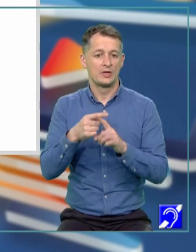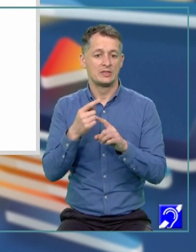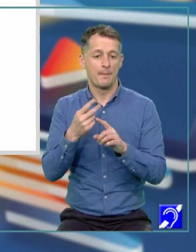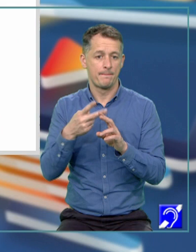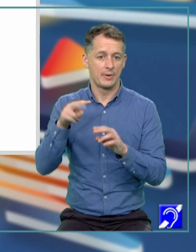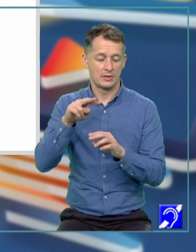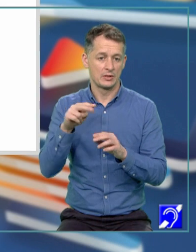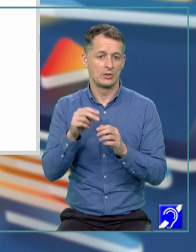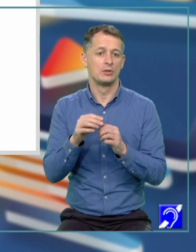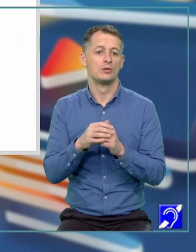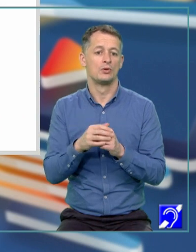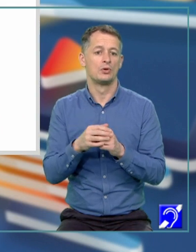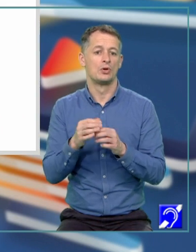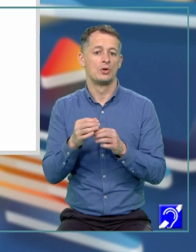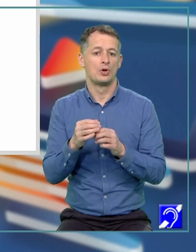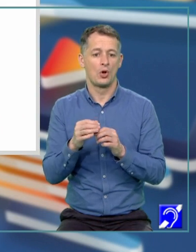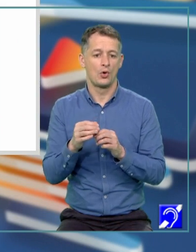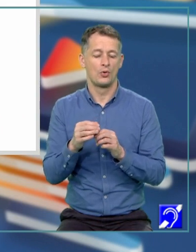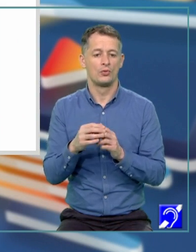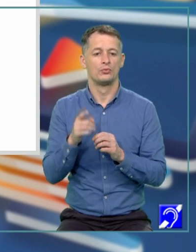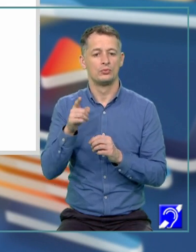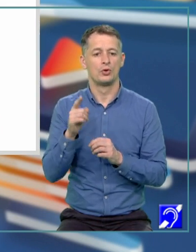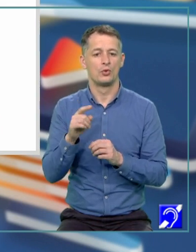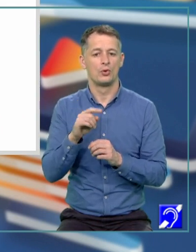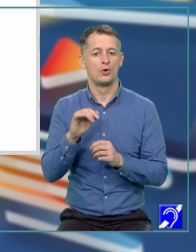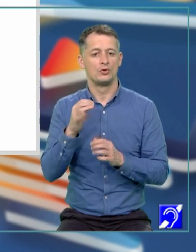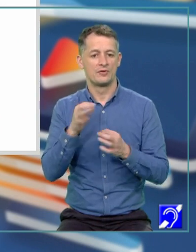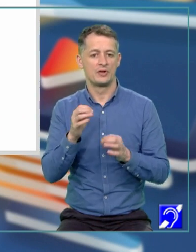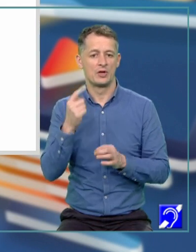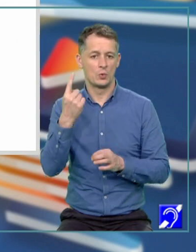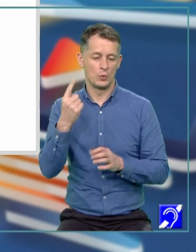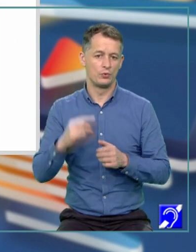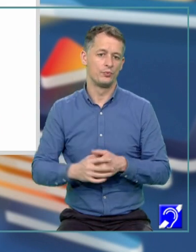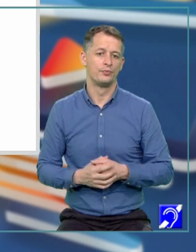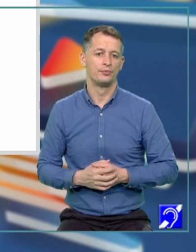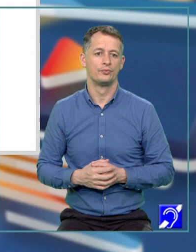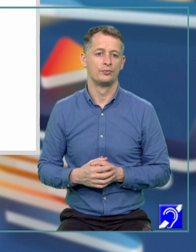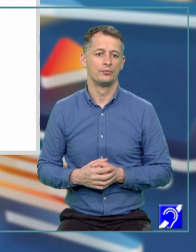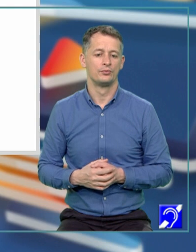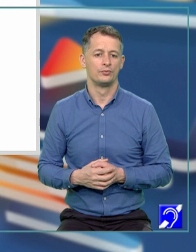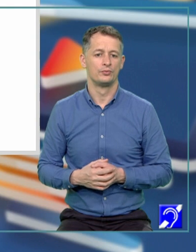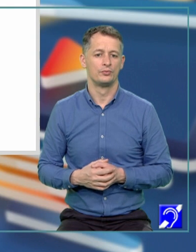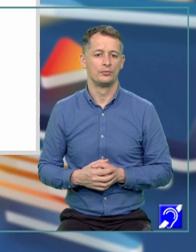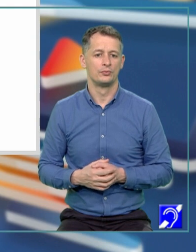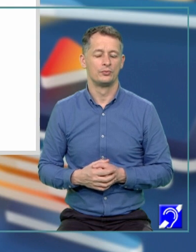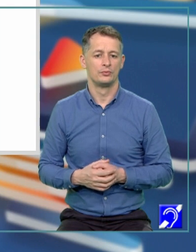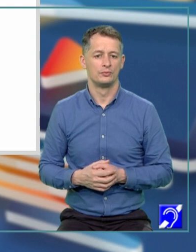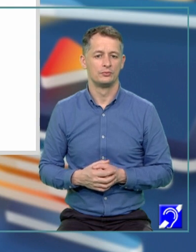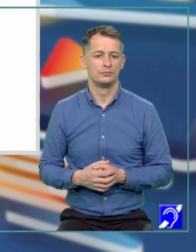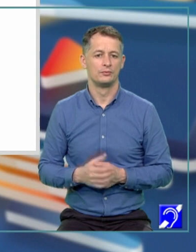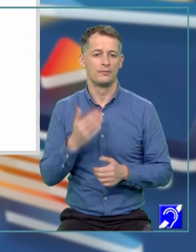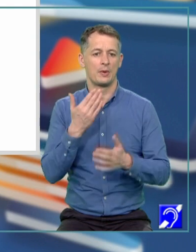1, elementul neutru pentru mulțire, nu apare. În cazul